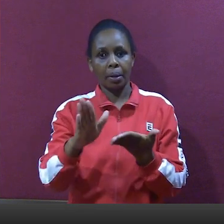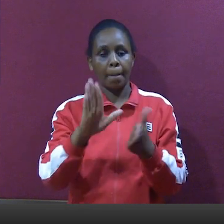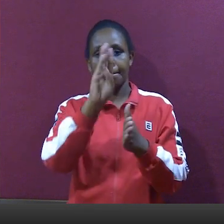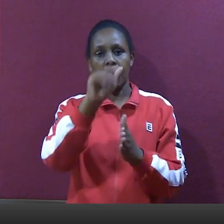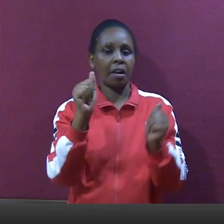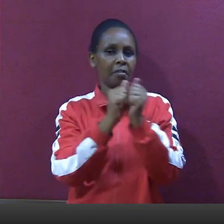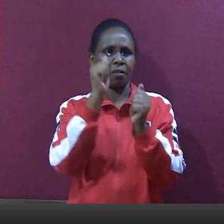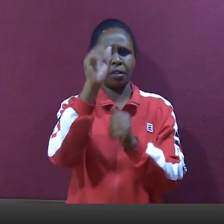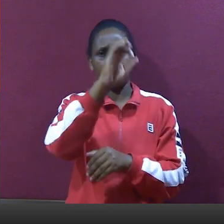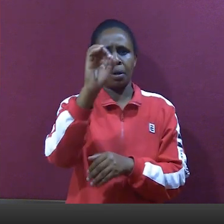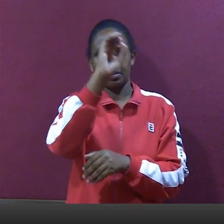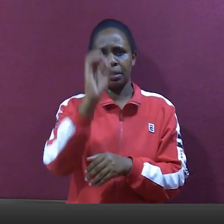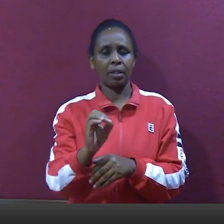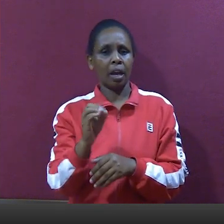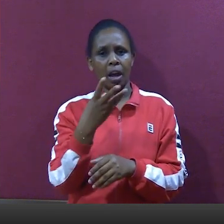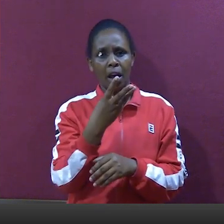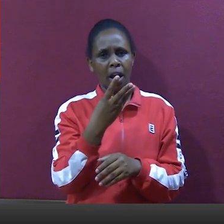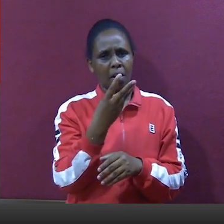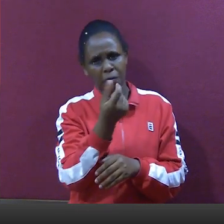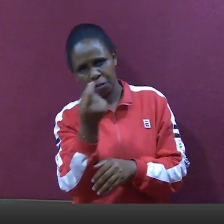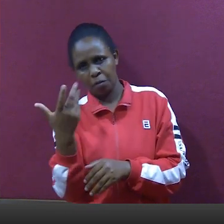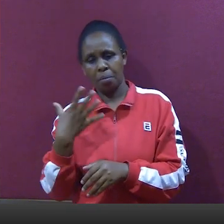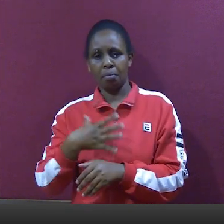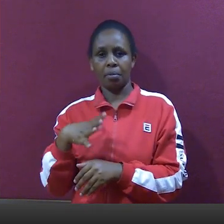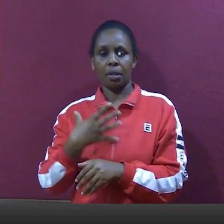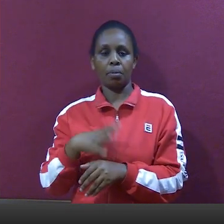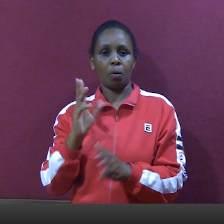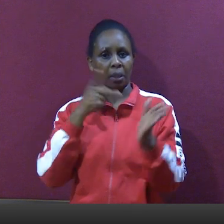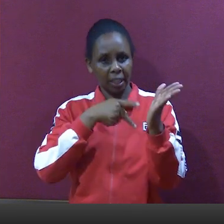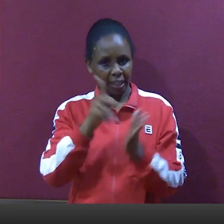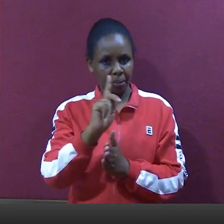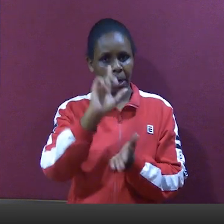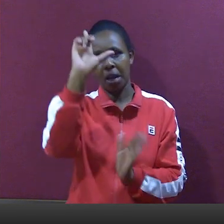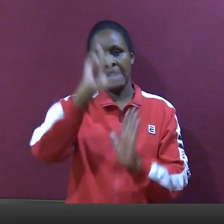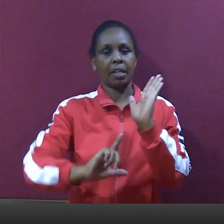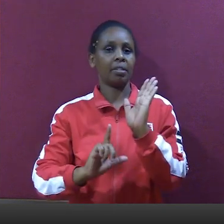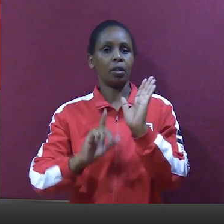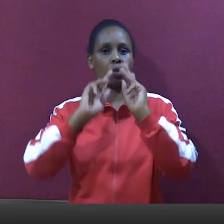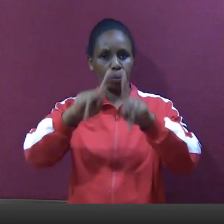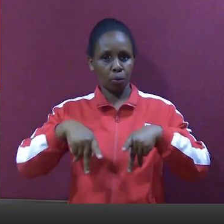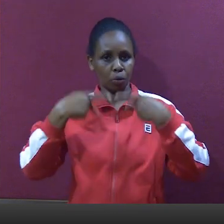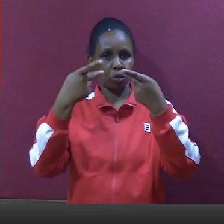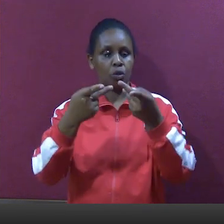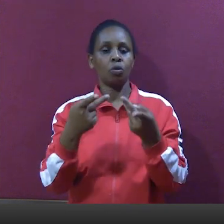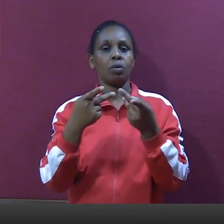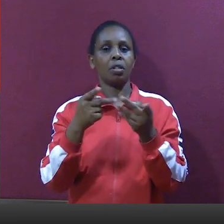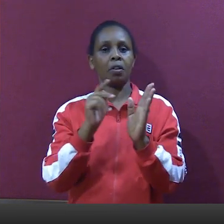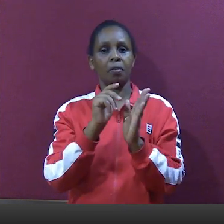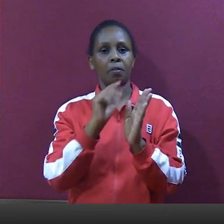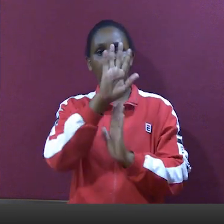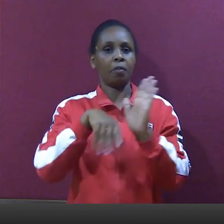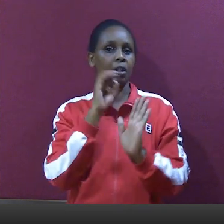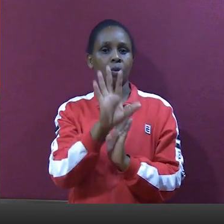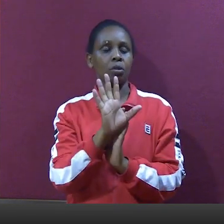15% which means that film makers will be able to pay less to produce films because